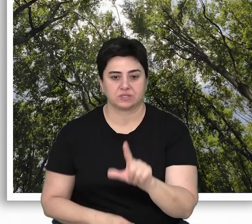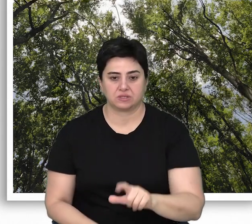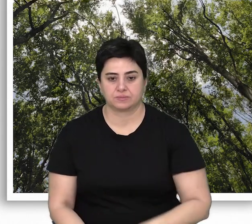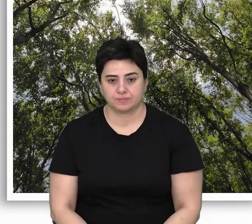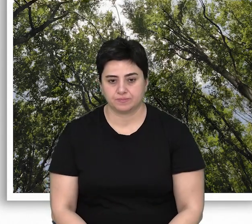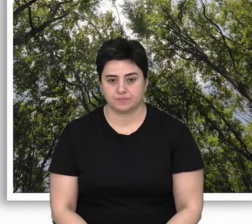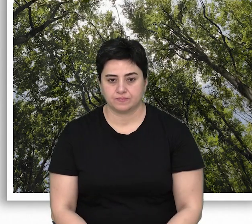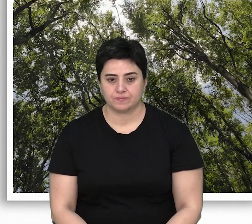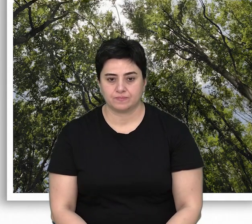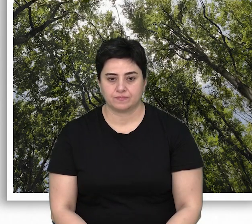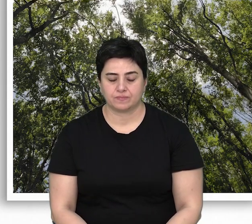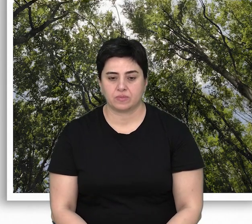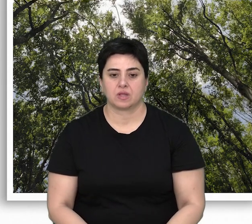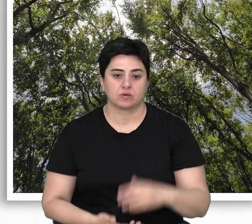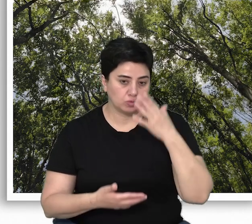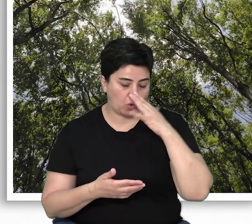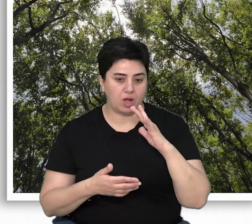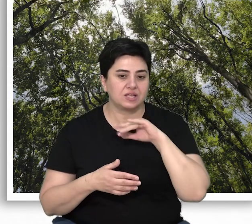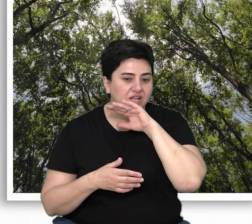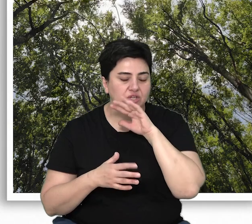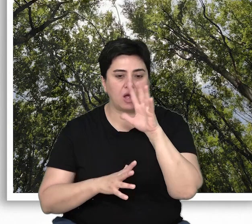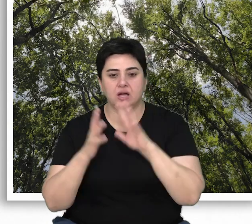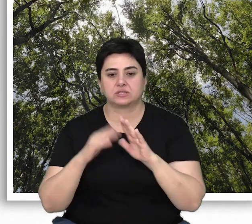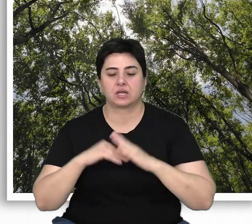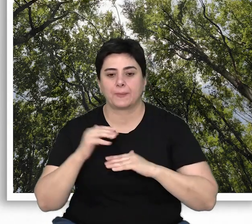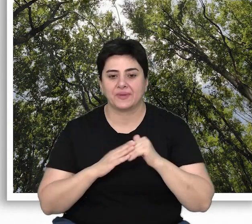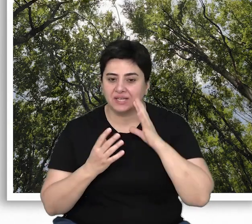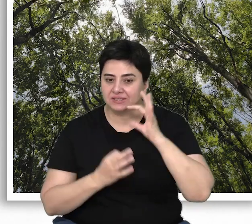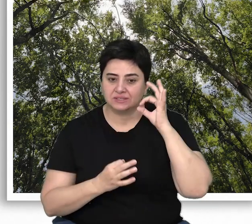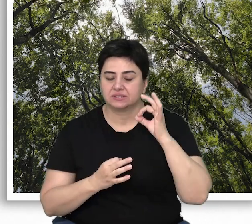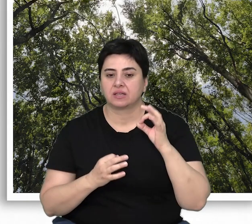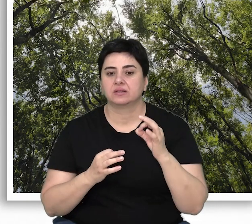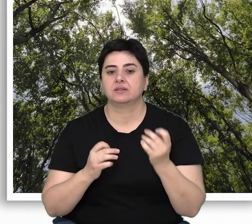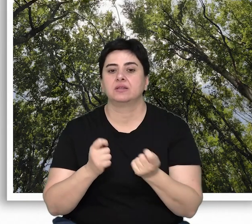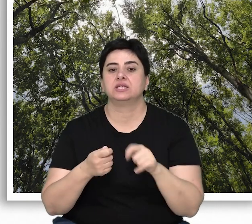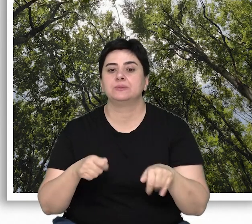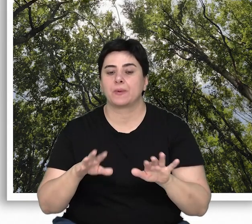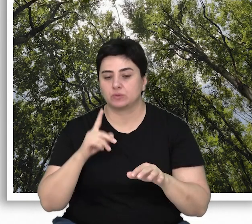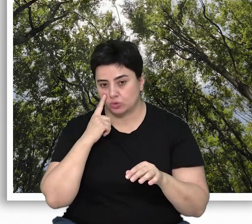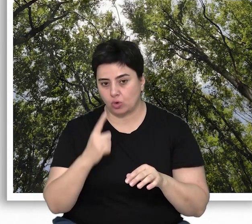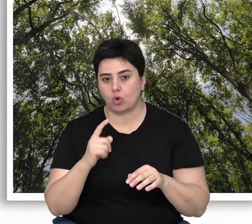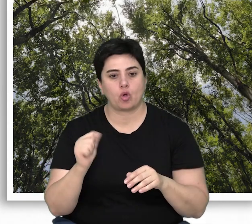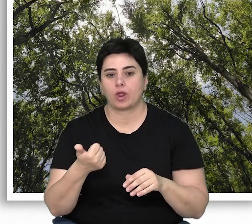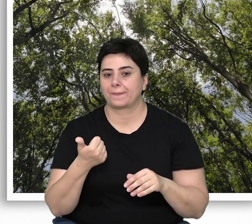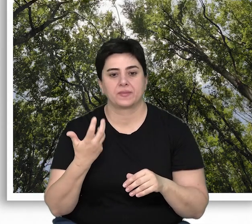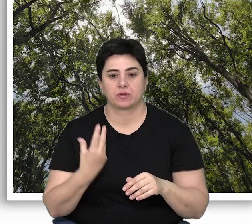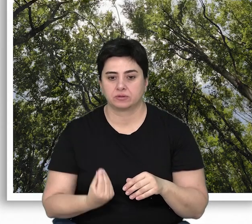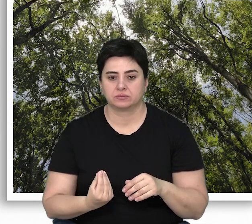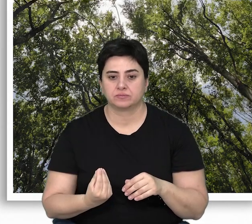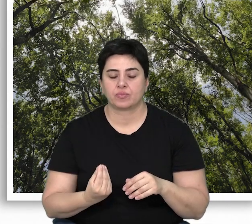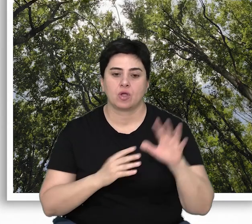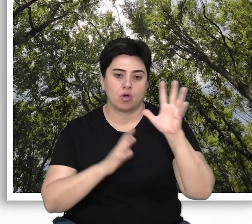ulaşmış olması aranır. Doğal Yaşlı Ormanların yapısının insan eliyle değişmemiş olduğunu gösteren önemli